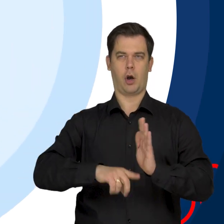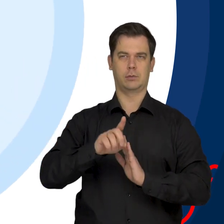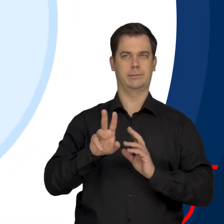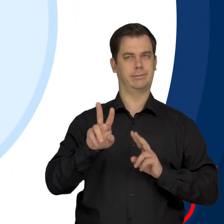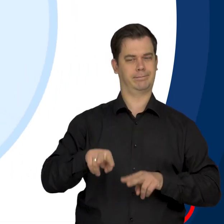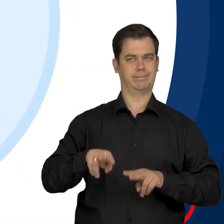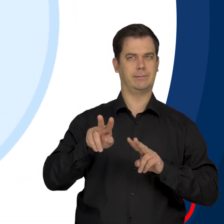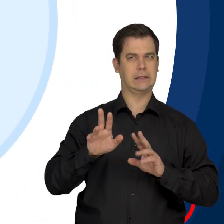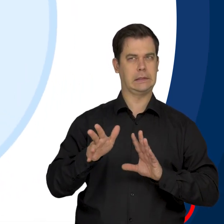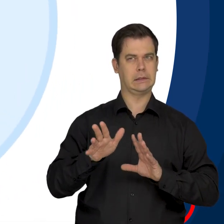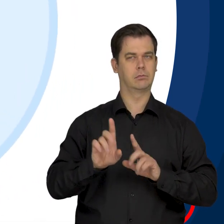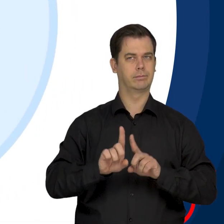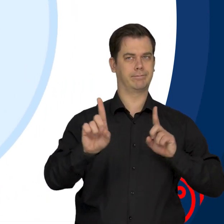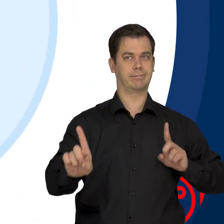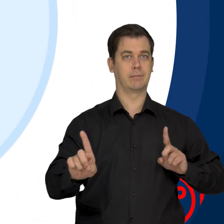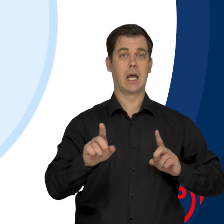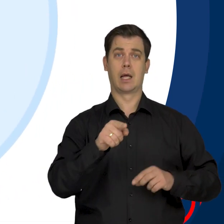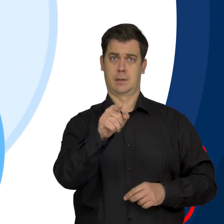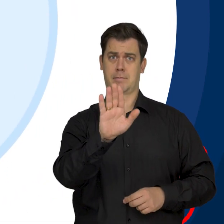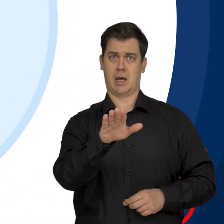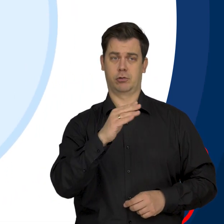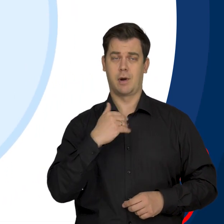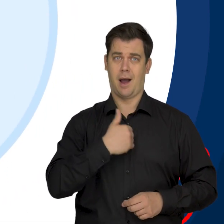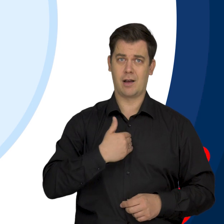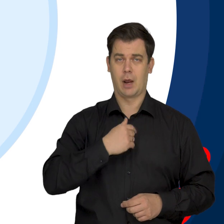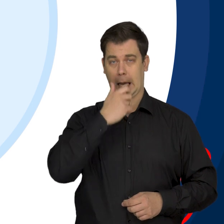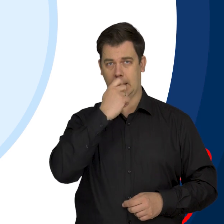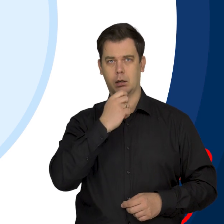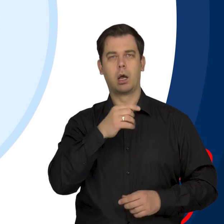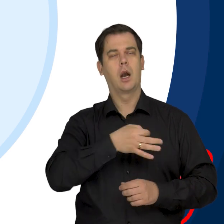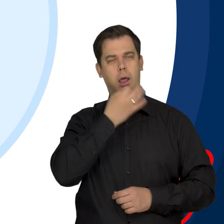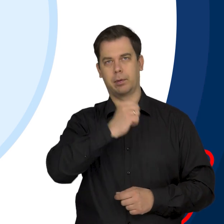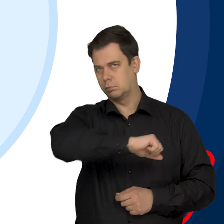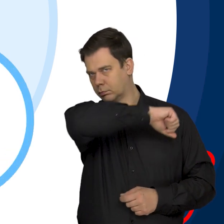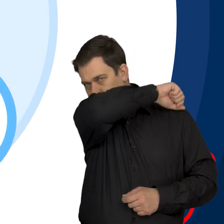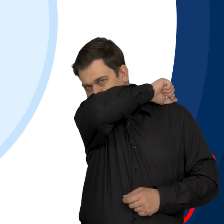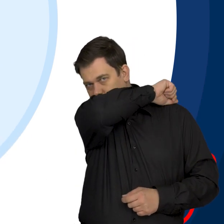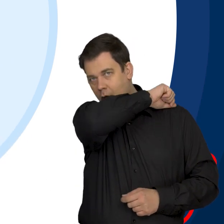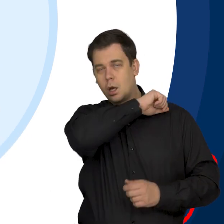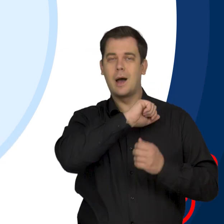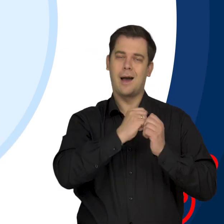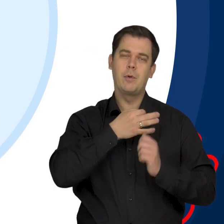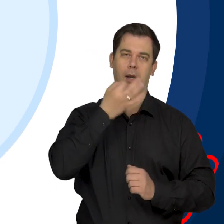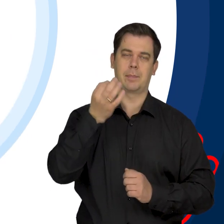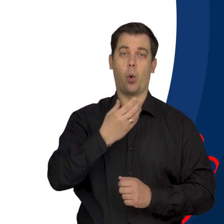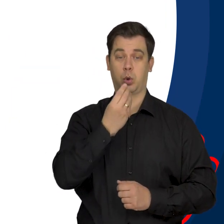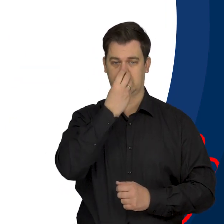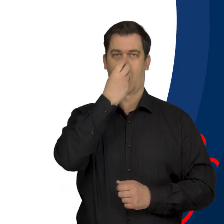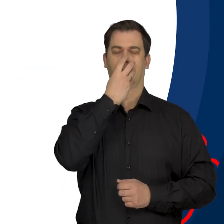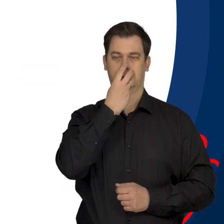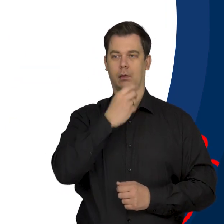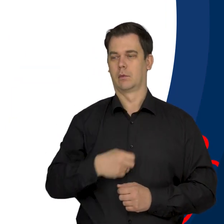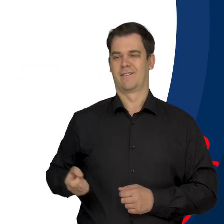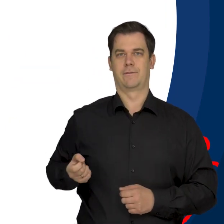gorączkę. Jeśli Ty kaszlesz lub kichasz, zakryj usta i nos zgiętym łokciem, a najlepiej chusteczką, którą